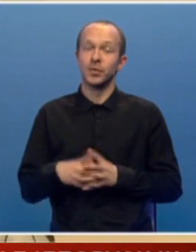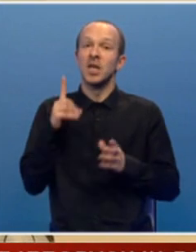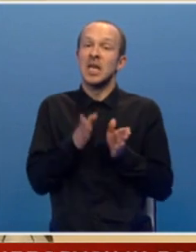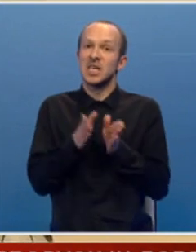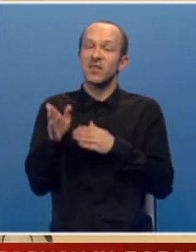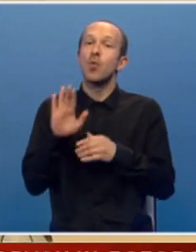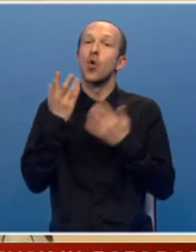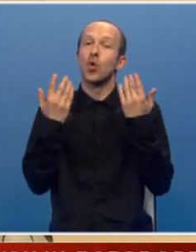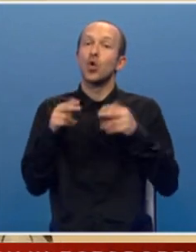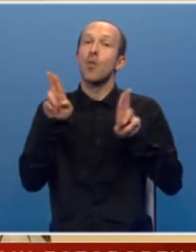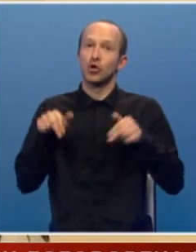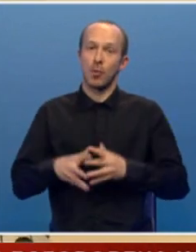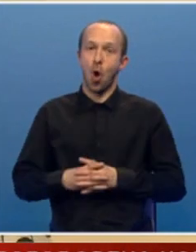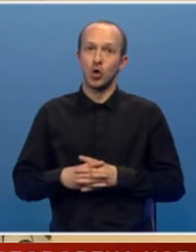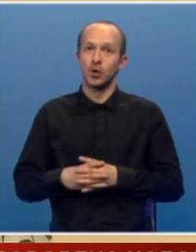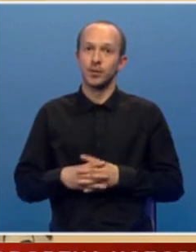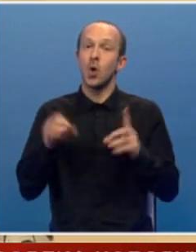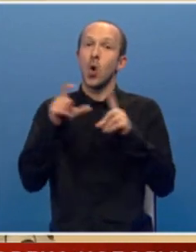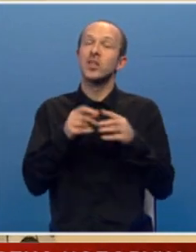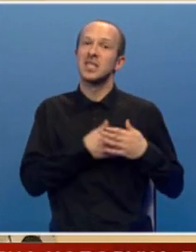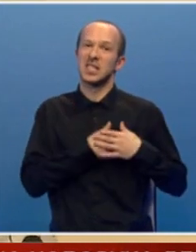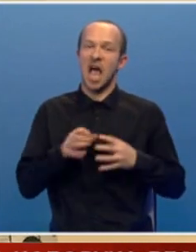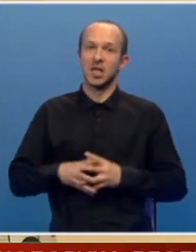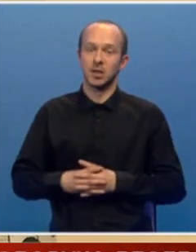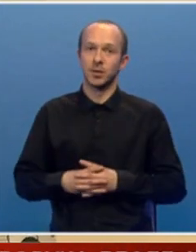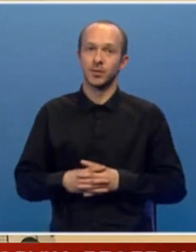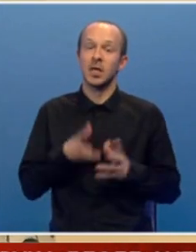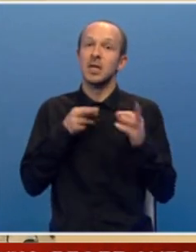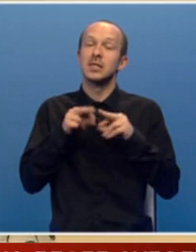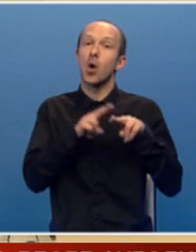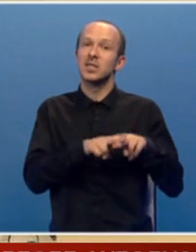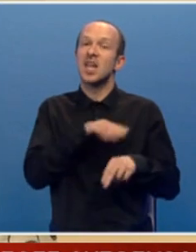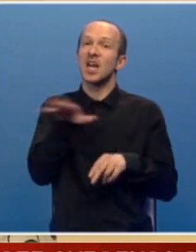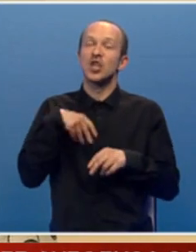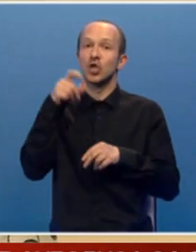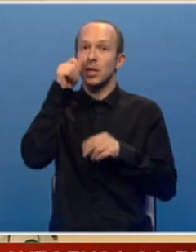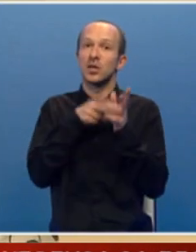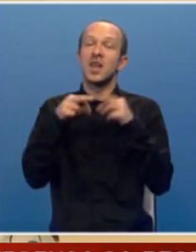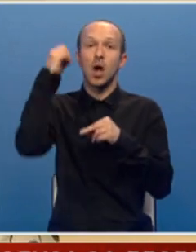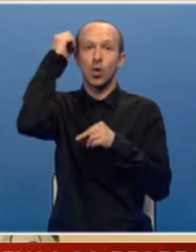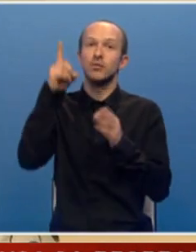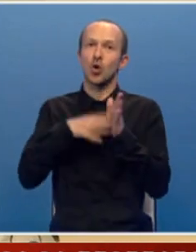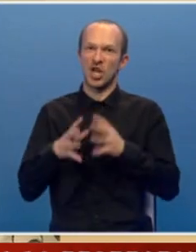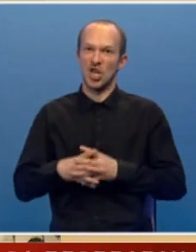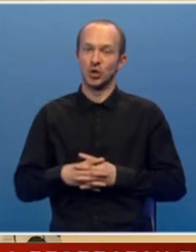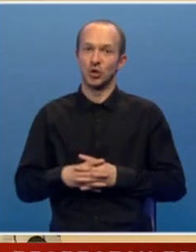izdvajamo onoliko koliko možemo od srca za obstanak našeg naroda na Kosovu i Metohije.